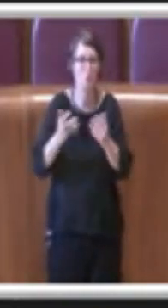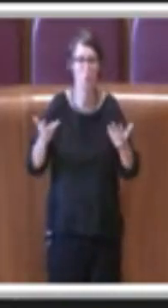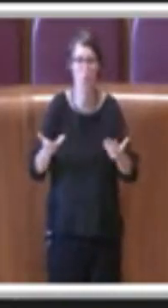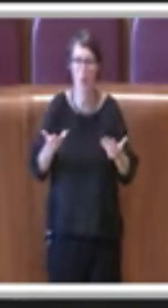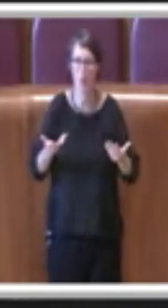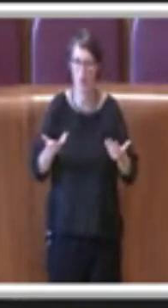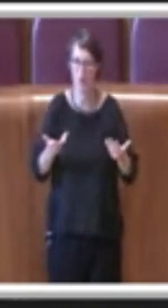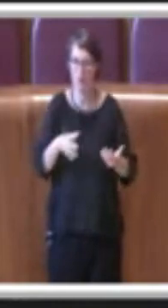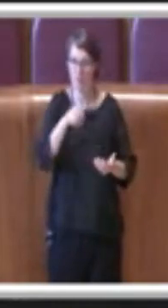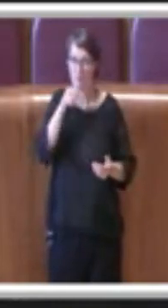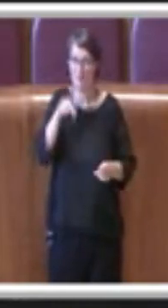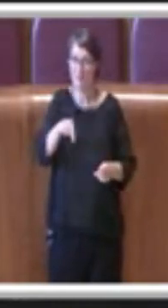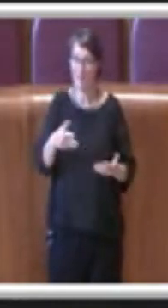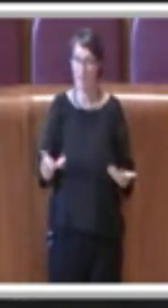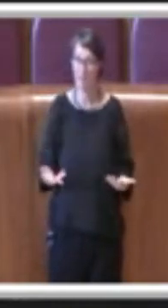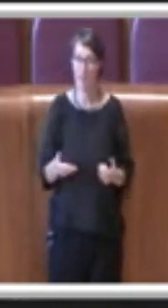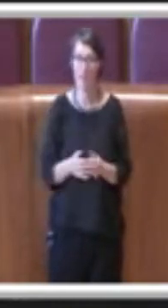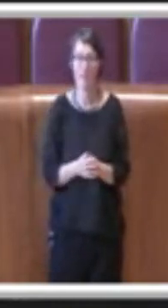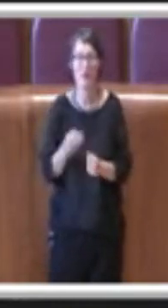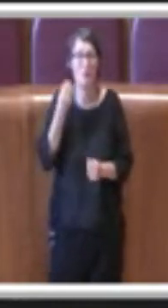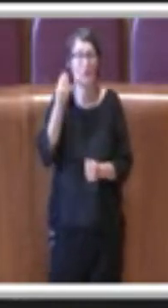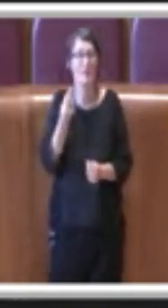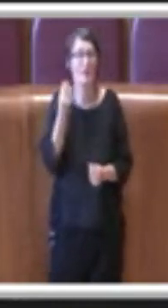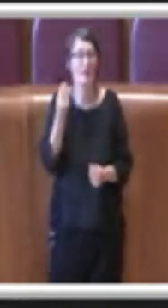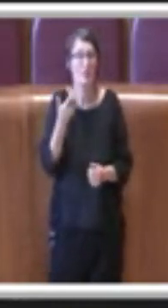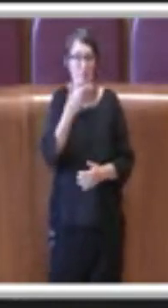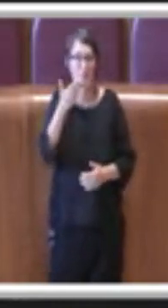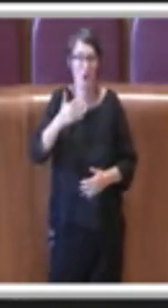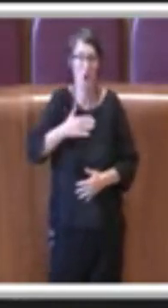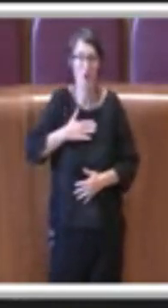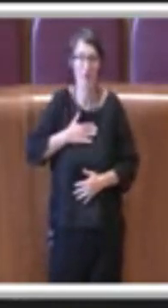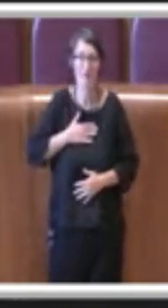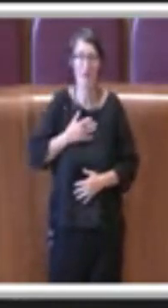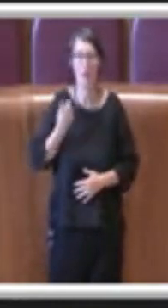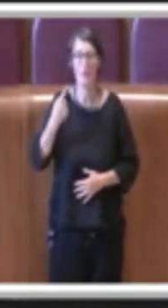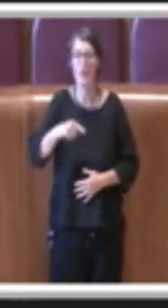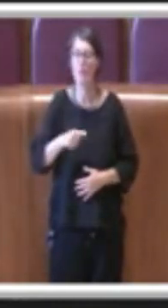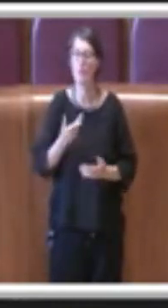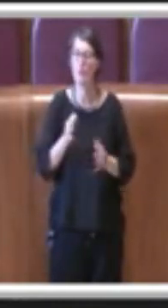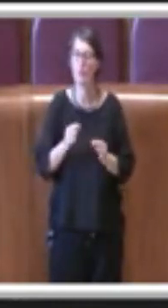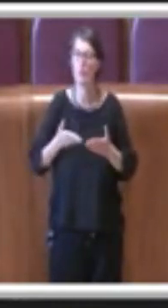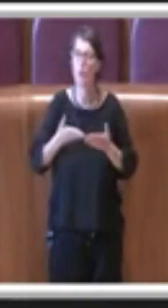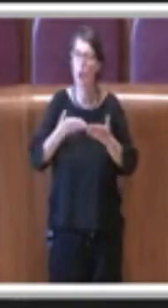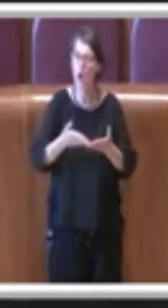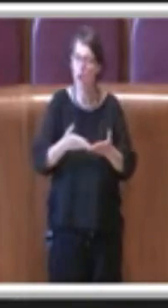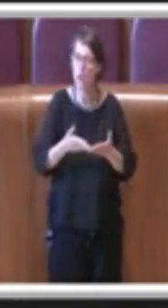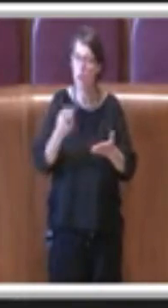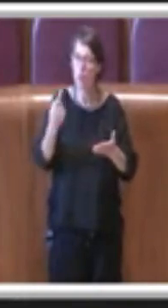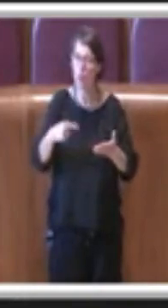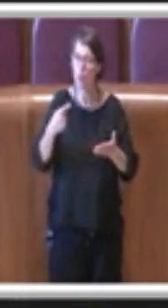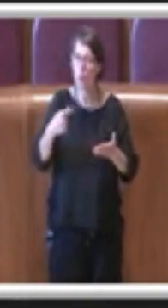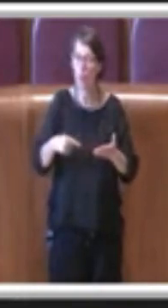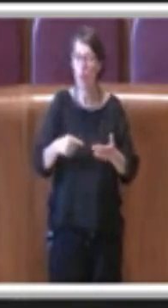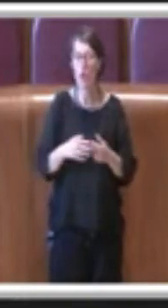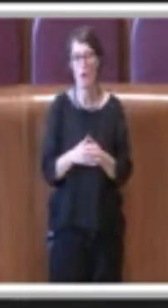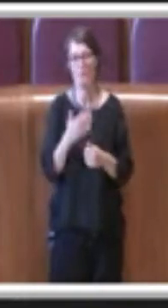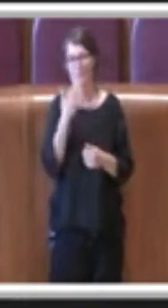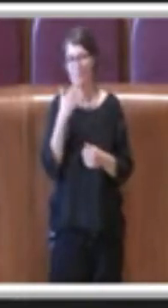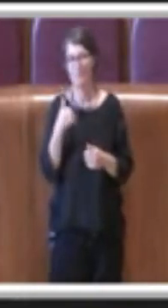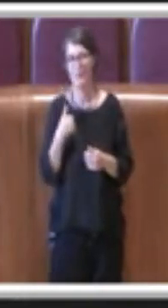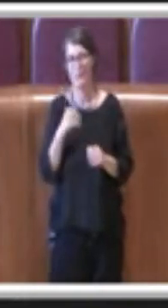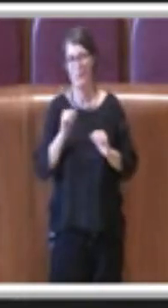tutto sommato questa misura di aiuto in questo momento forse Roma può permettersi di